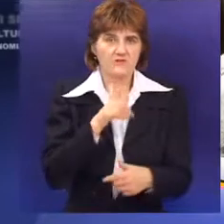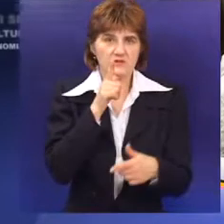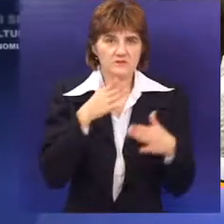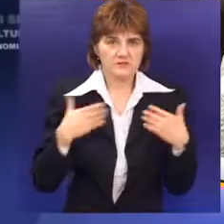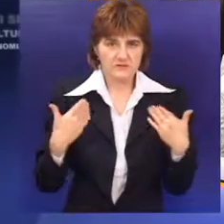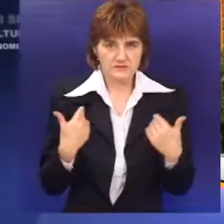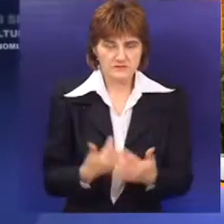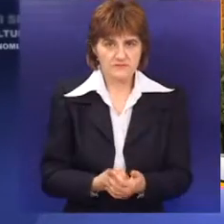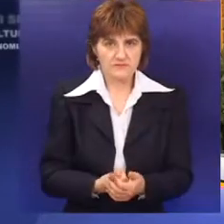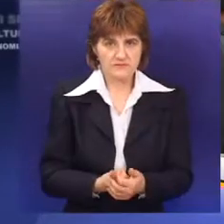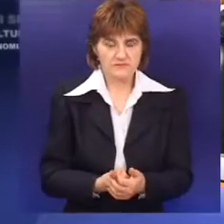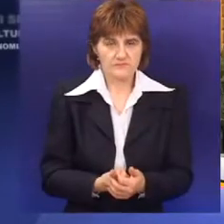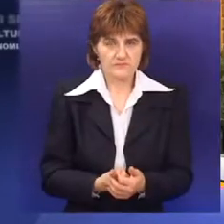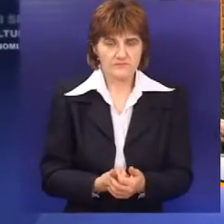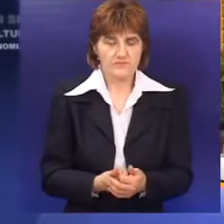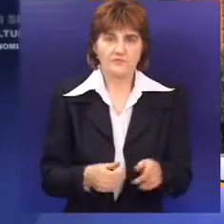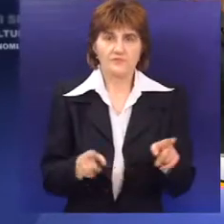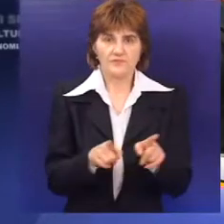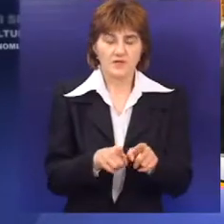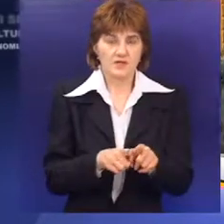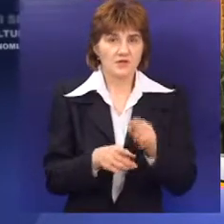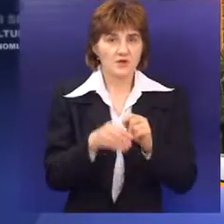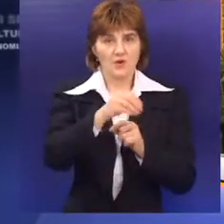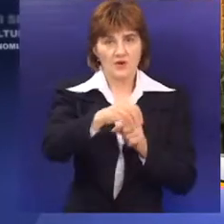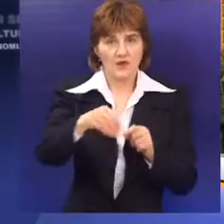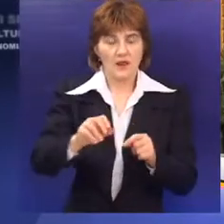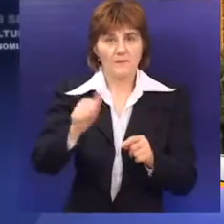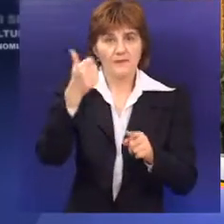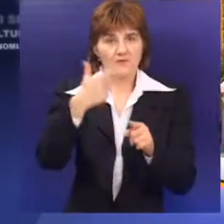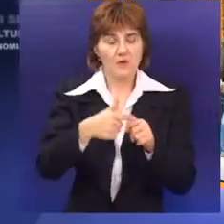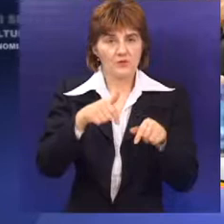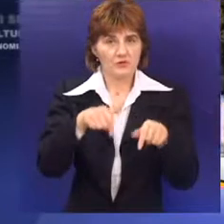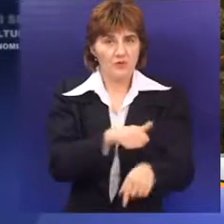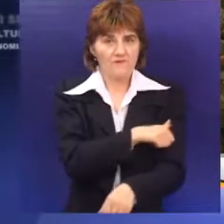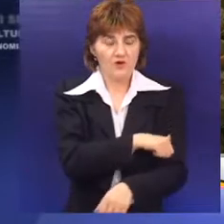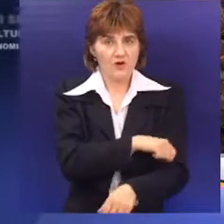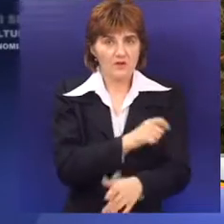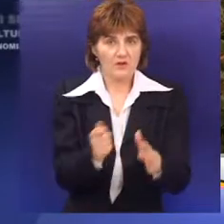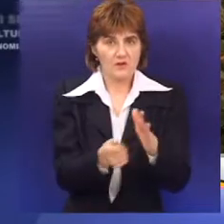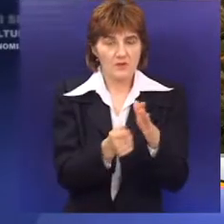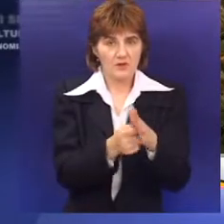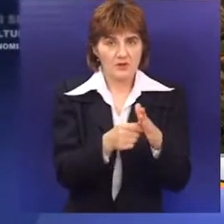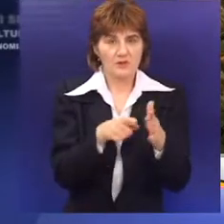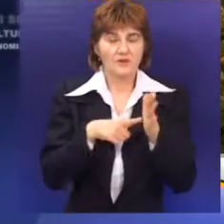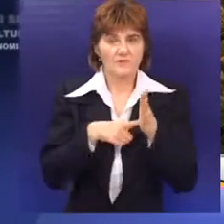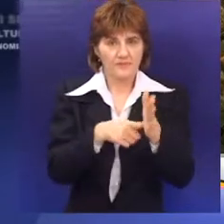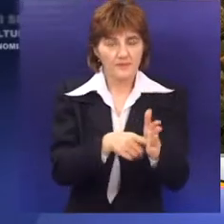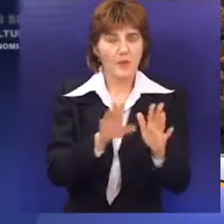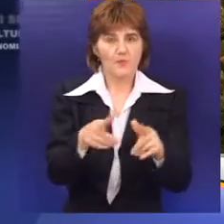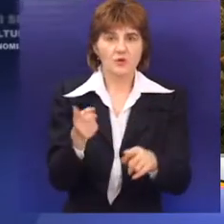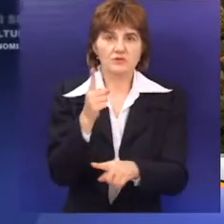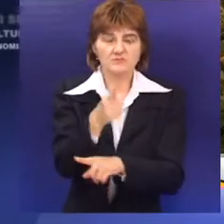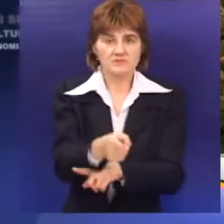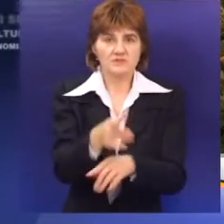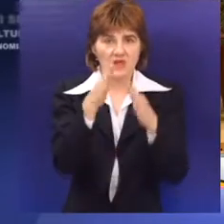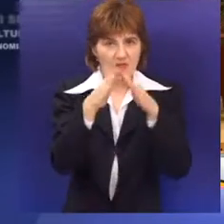oduševljena sam. Goranski razrednik iz Subutice prvi put učestvuje na novogodišnjem vašaru u centru grada. Možete da